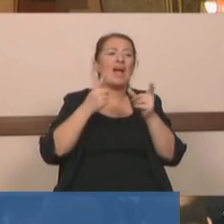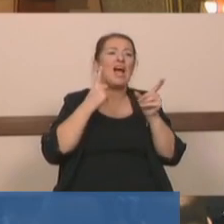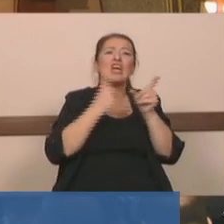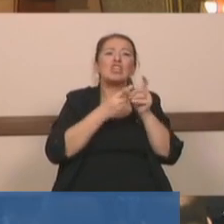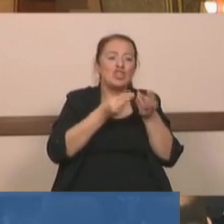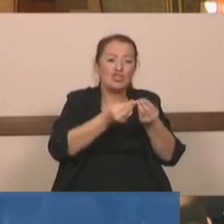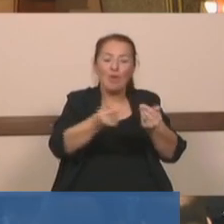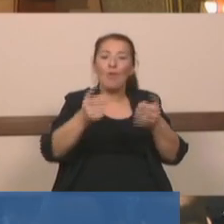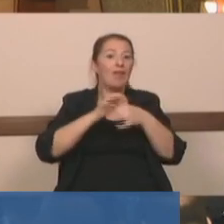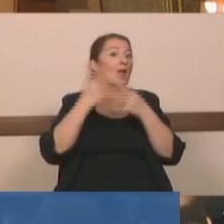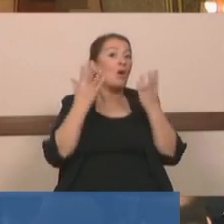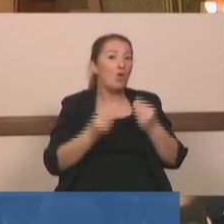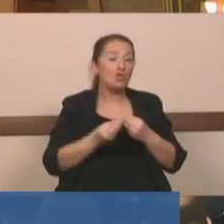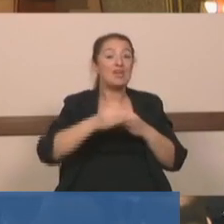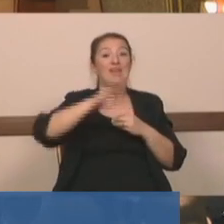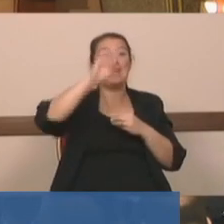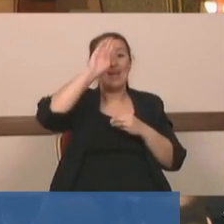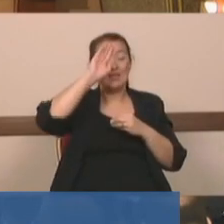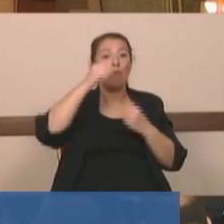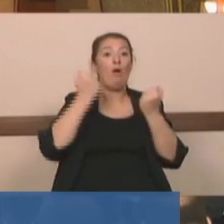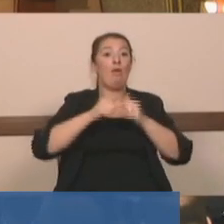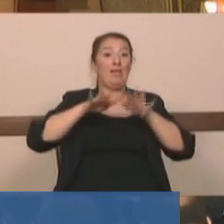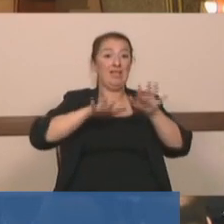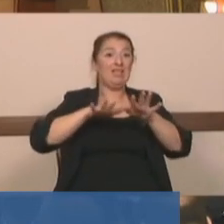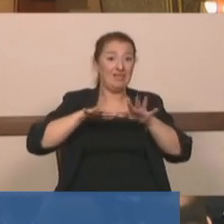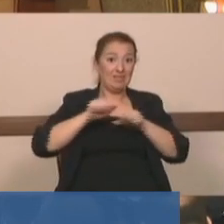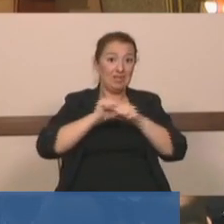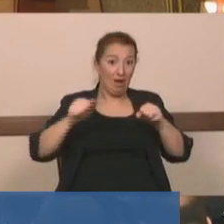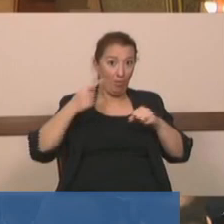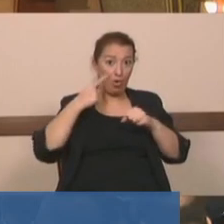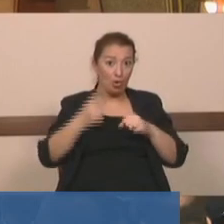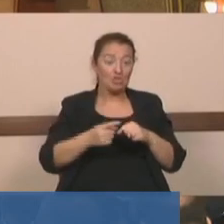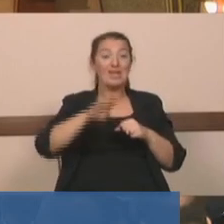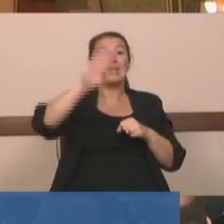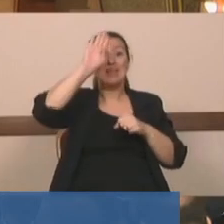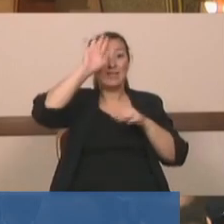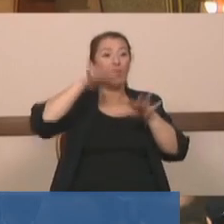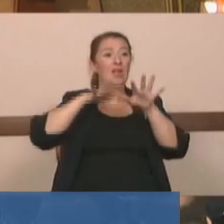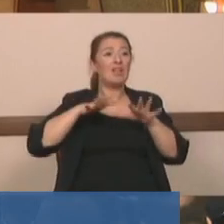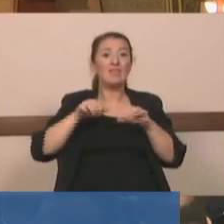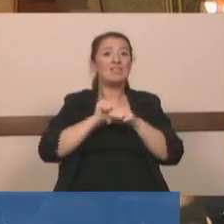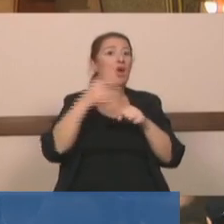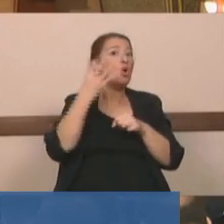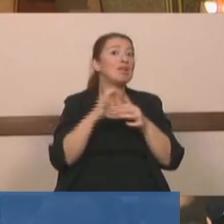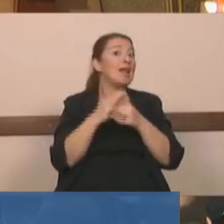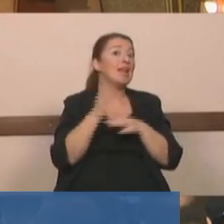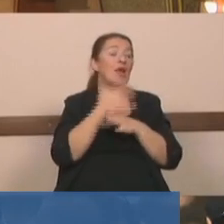çamur İstanbul trafiğini etkileyecek. İstanbul trafiği etkilenirse ne olacak? Bakınız.